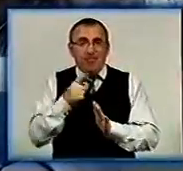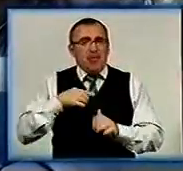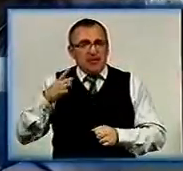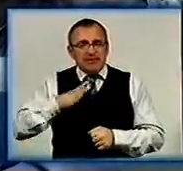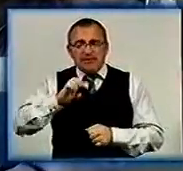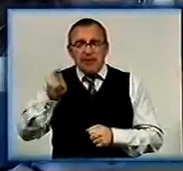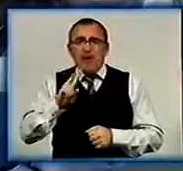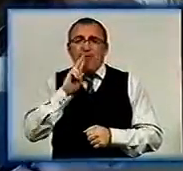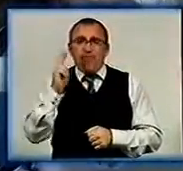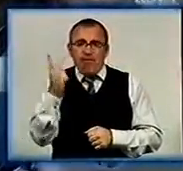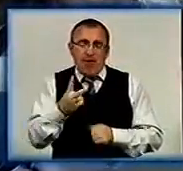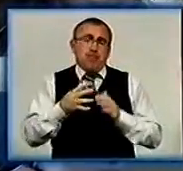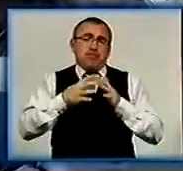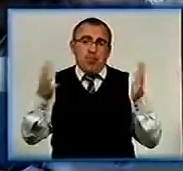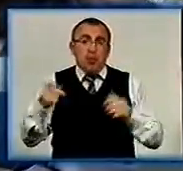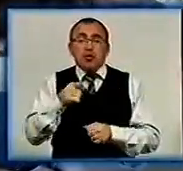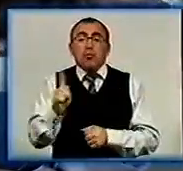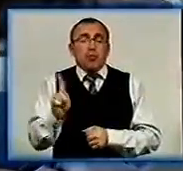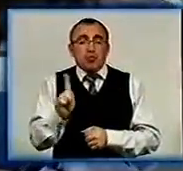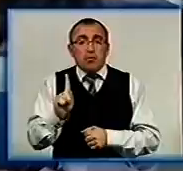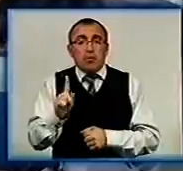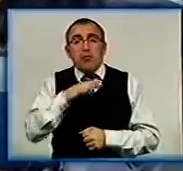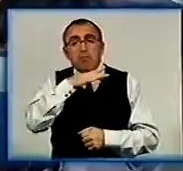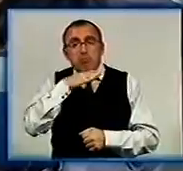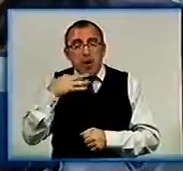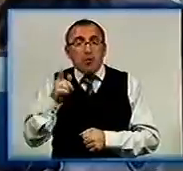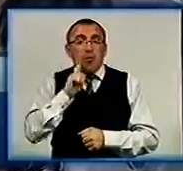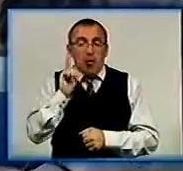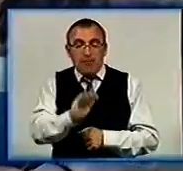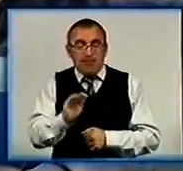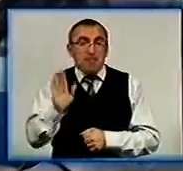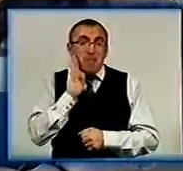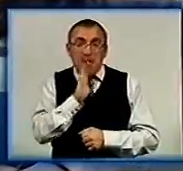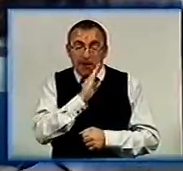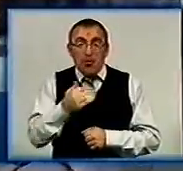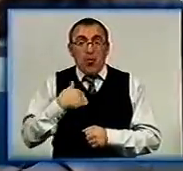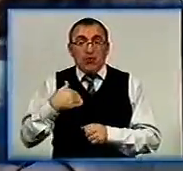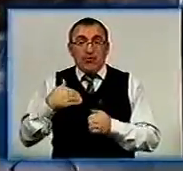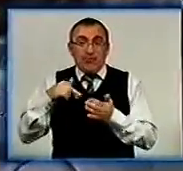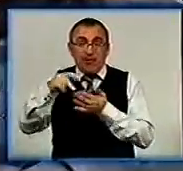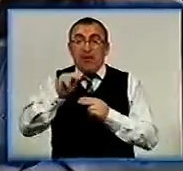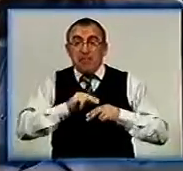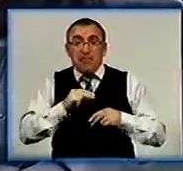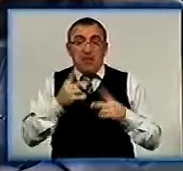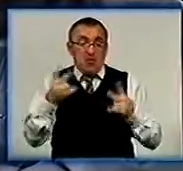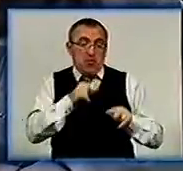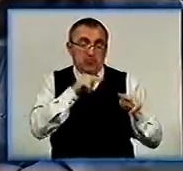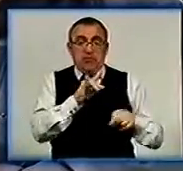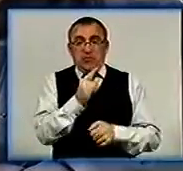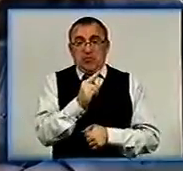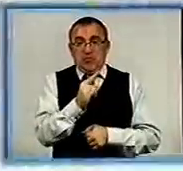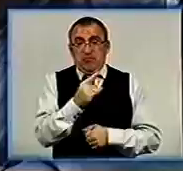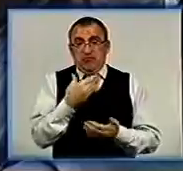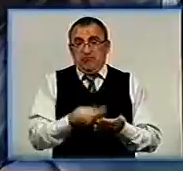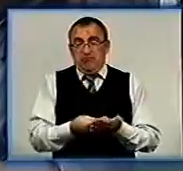довго, два роки, а то й більше, тому що багато молодих матерів, які хочуть вийти на роботу, а не можуть, бо їм потрібно доглядати за